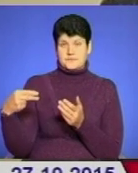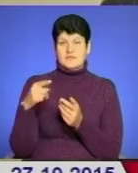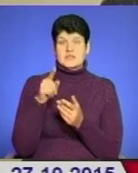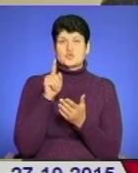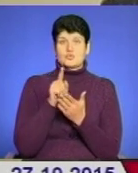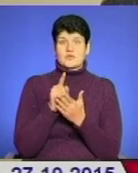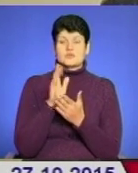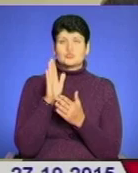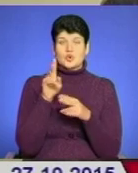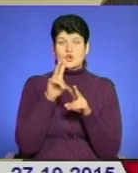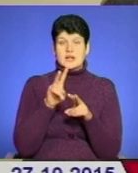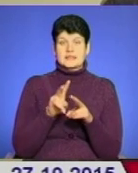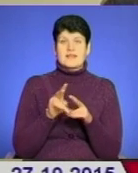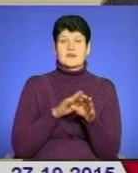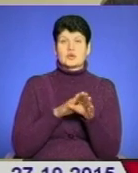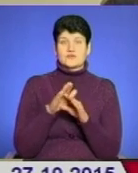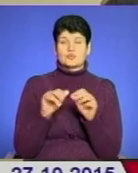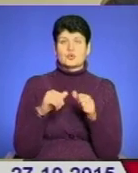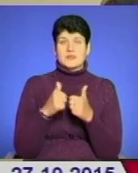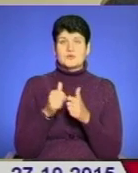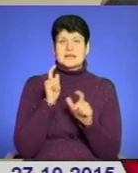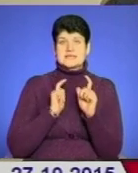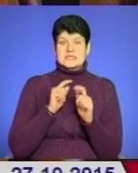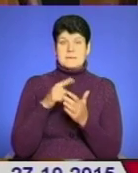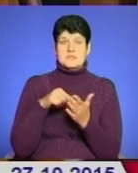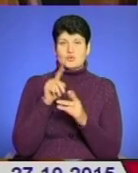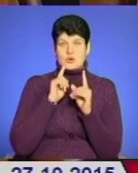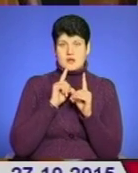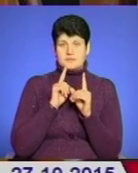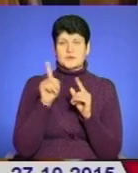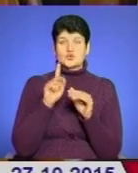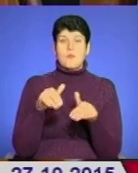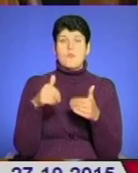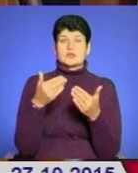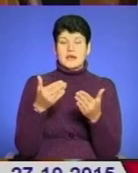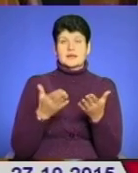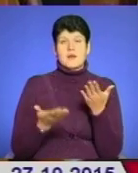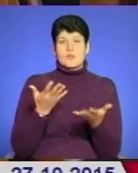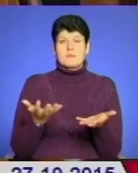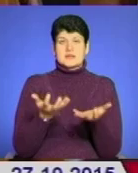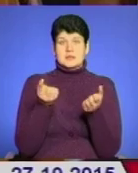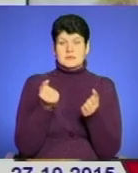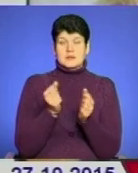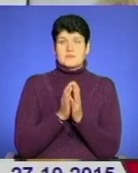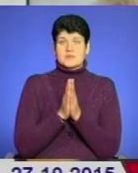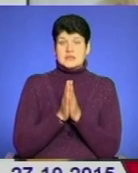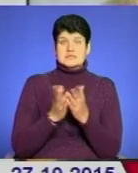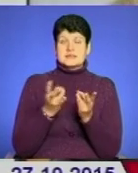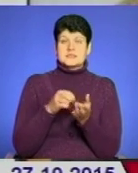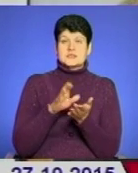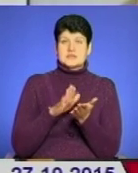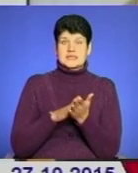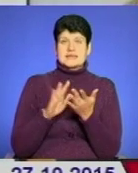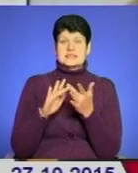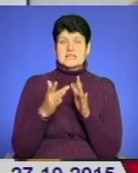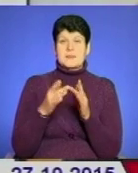зобов'язане бути резерні на виконавчому комітеті або на сесії Тернопільської міської ради. Щоб подати чи підтримати петицію, потрібно зареєструватися на сайті